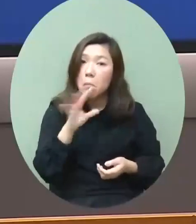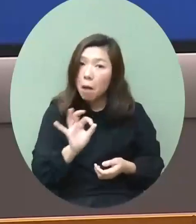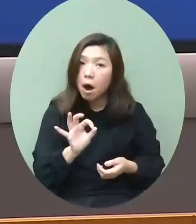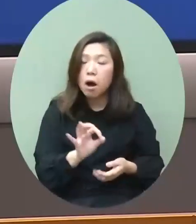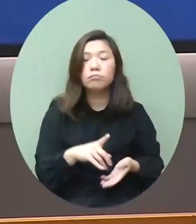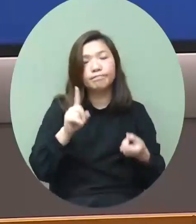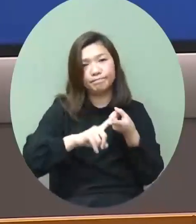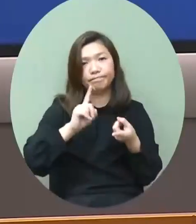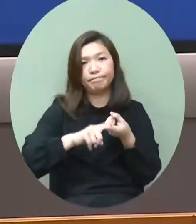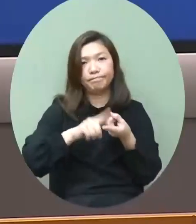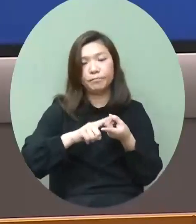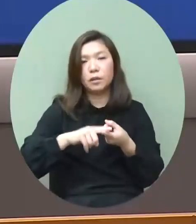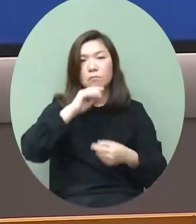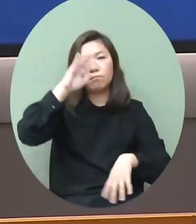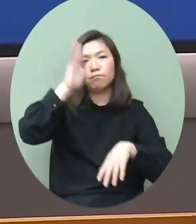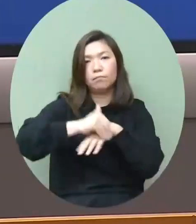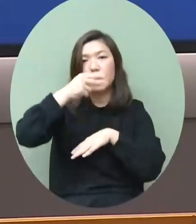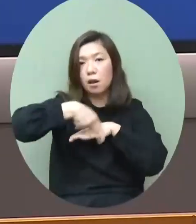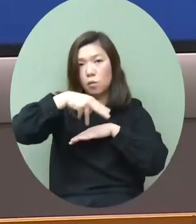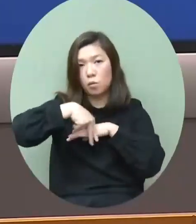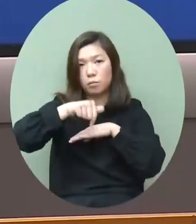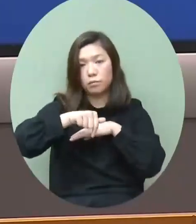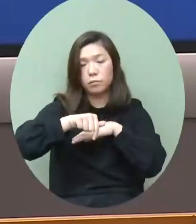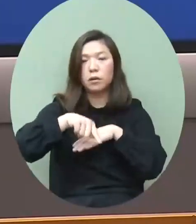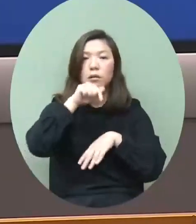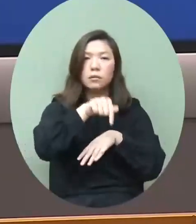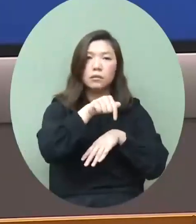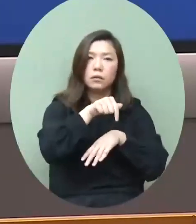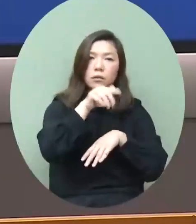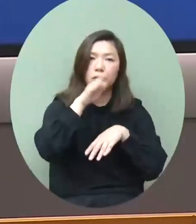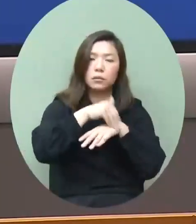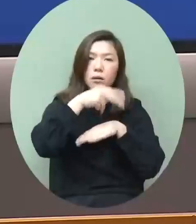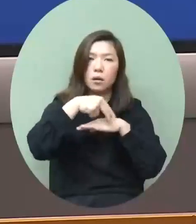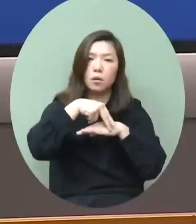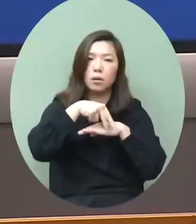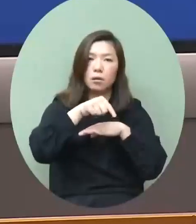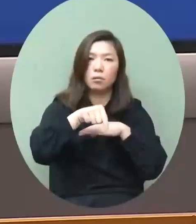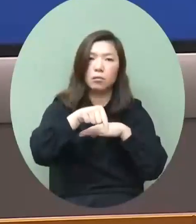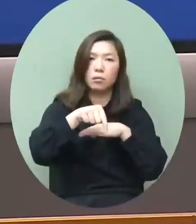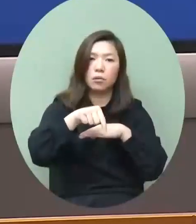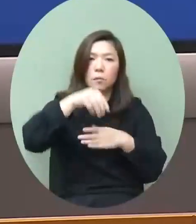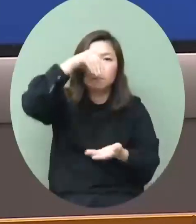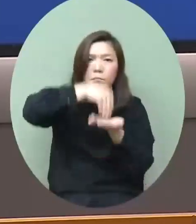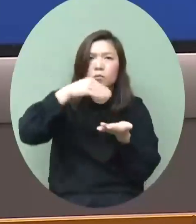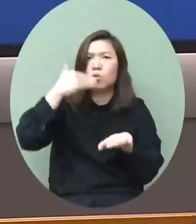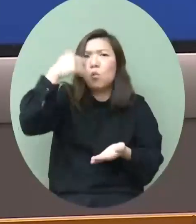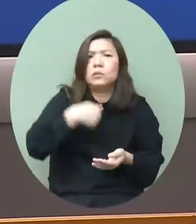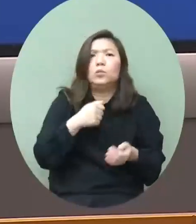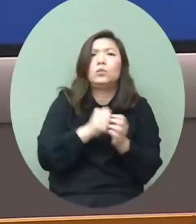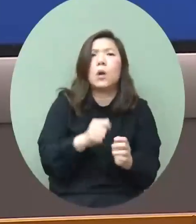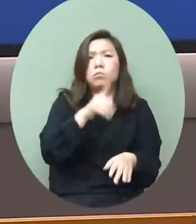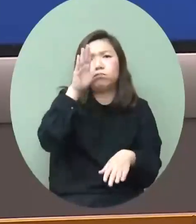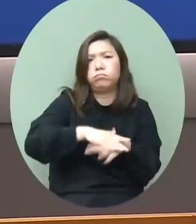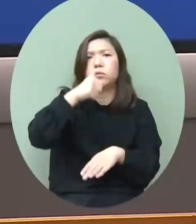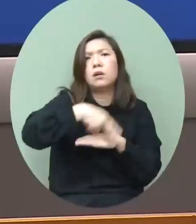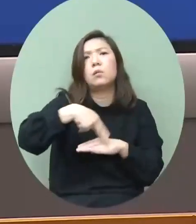第一就是優才計劃大家都知道這個是非常定得很高要求的優才